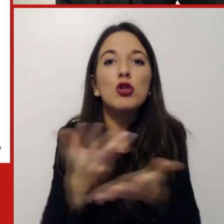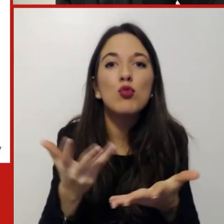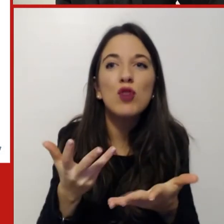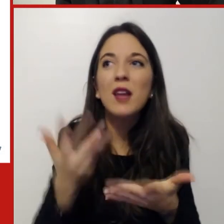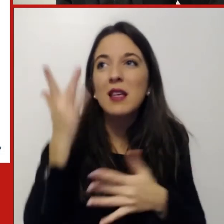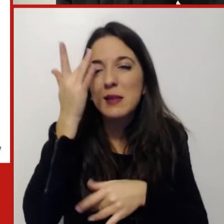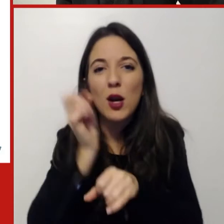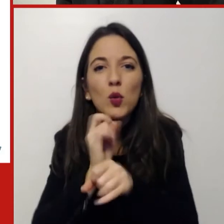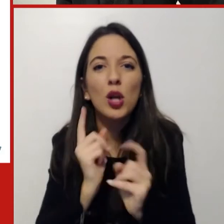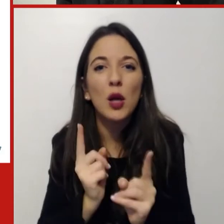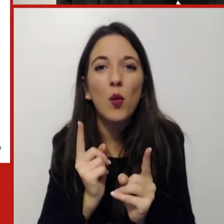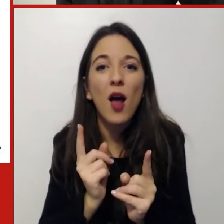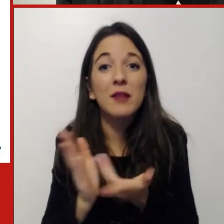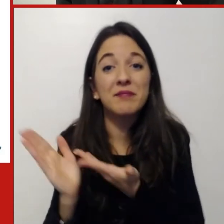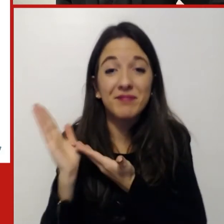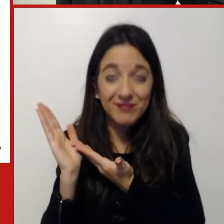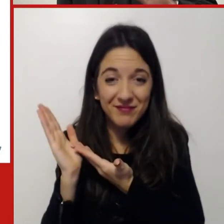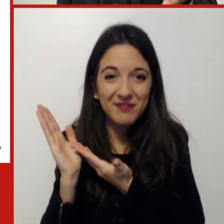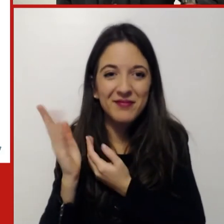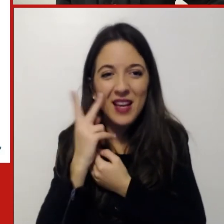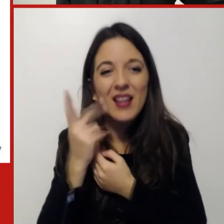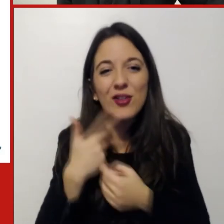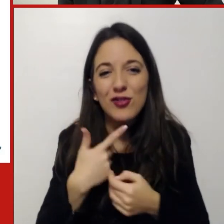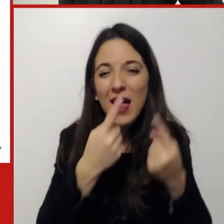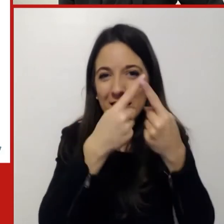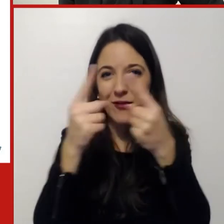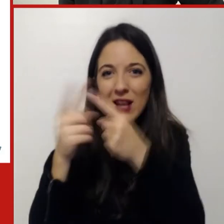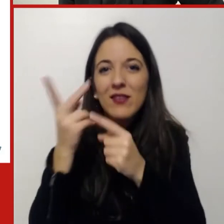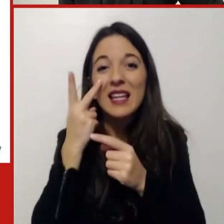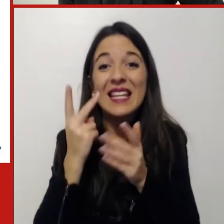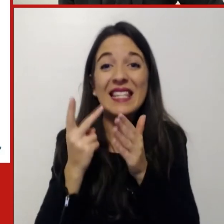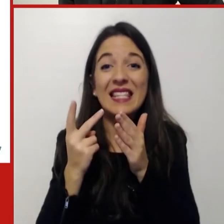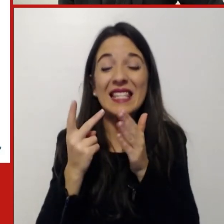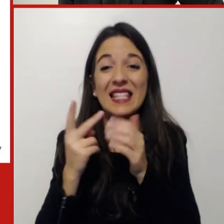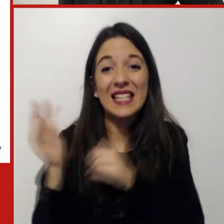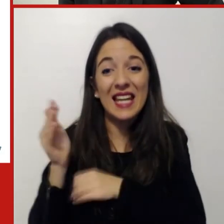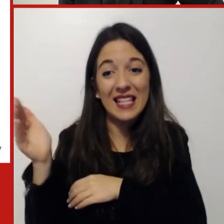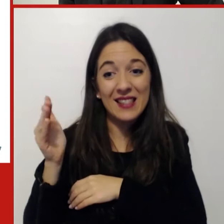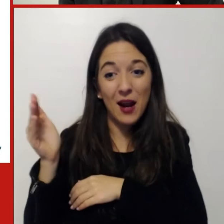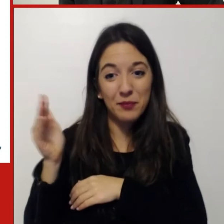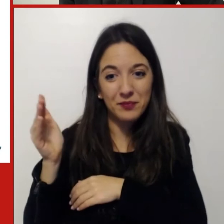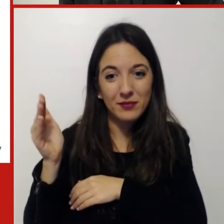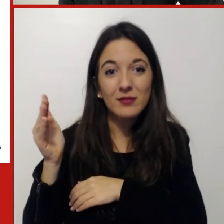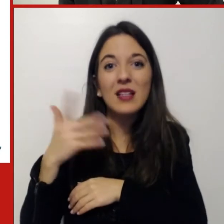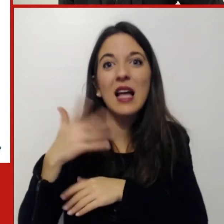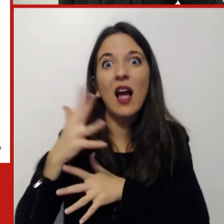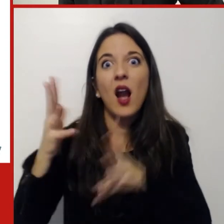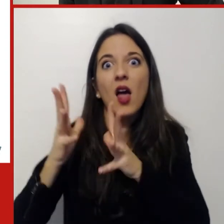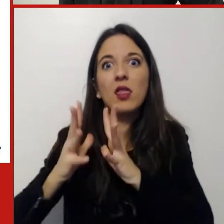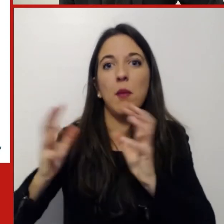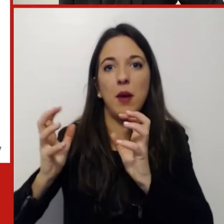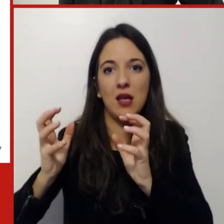un po' di differenza. Sulla sinistra vedete le grandi imprese. Nelle grandi imprese